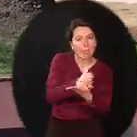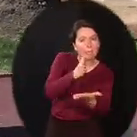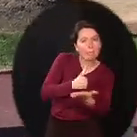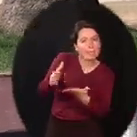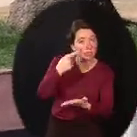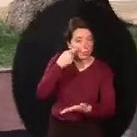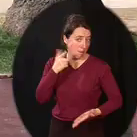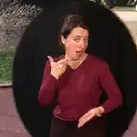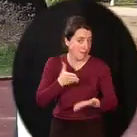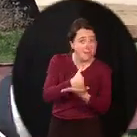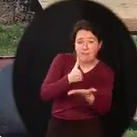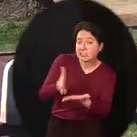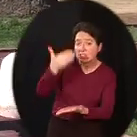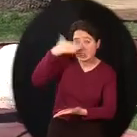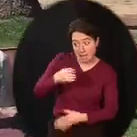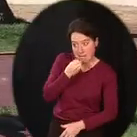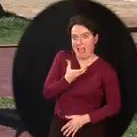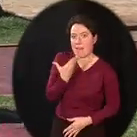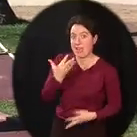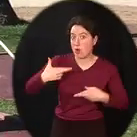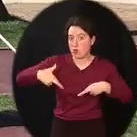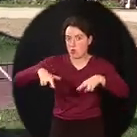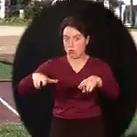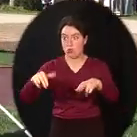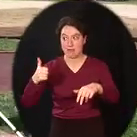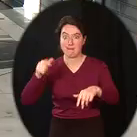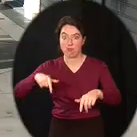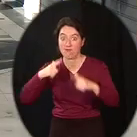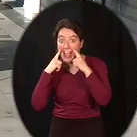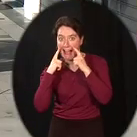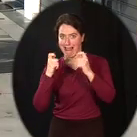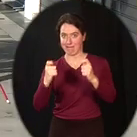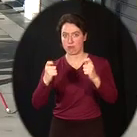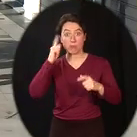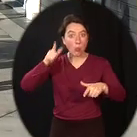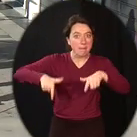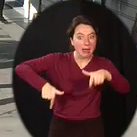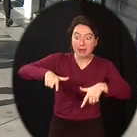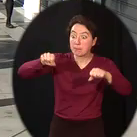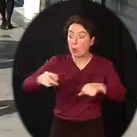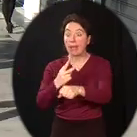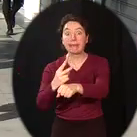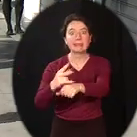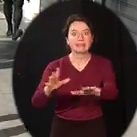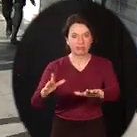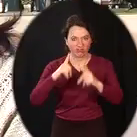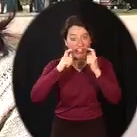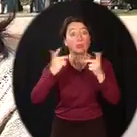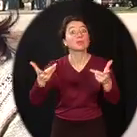'est bien, mais dans la rue, il doit être très vigilant pour éviter les obstacles. A chaque fois qu'il marche, il y a de nouveaux dangers.